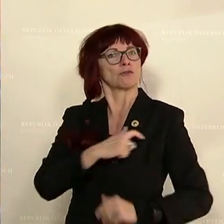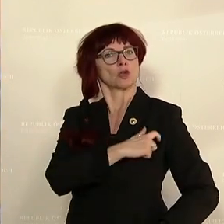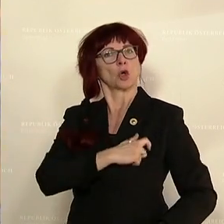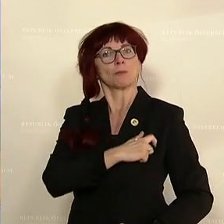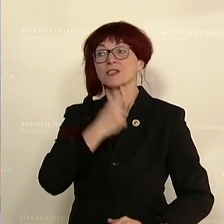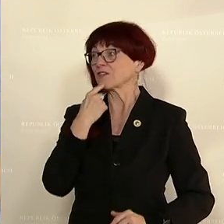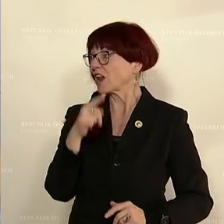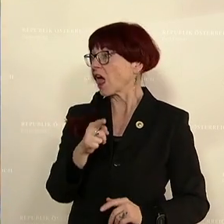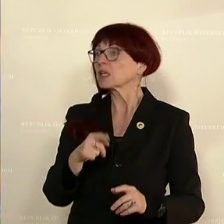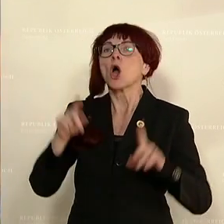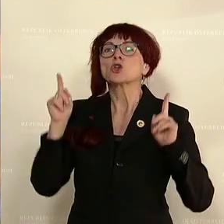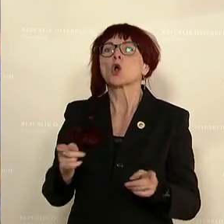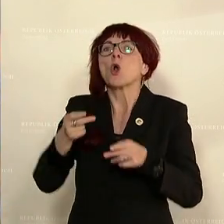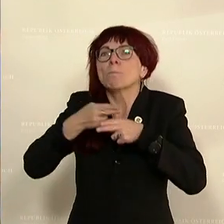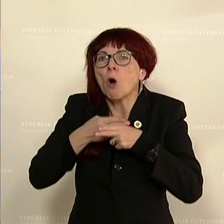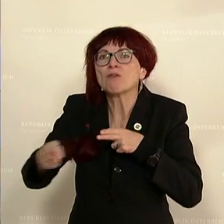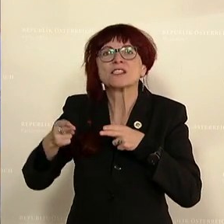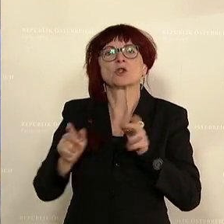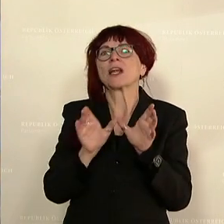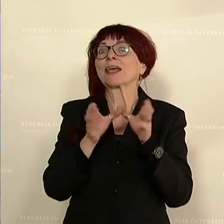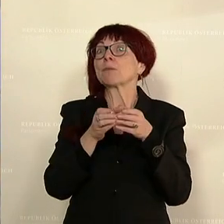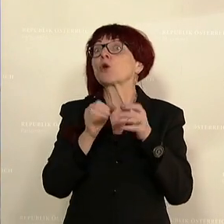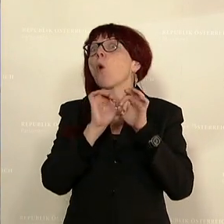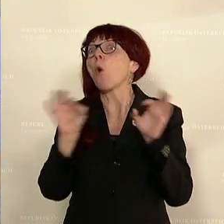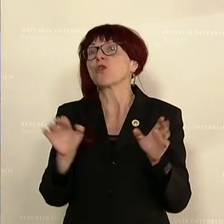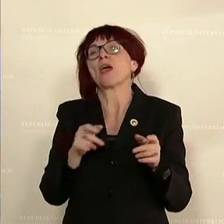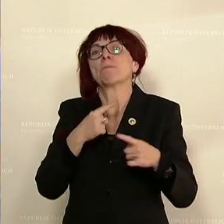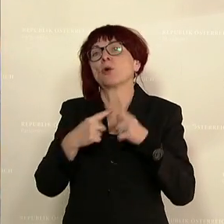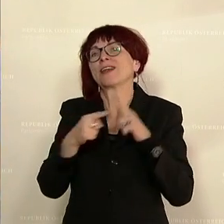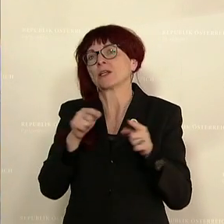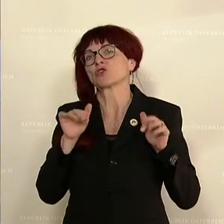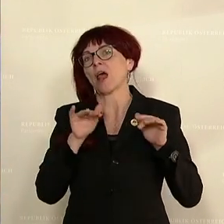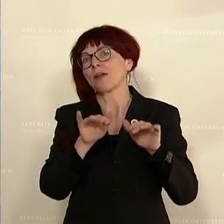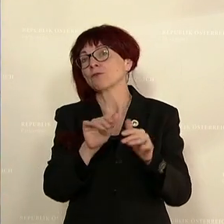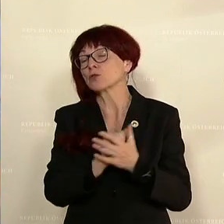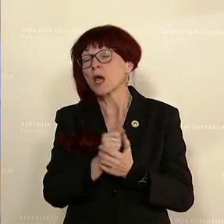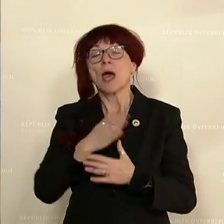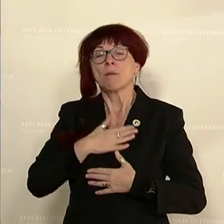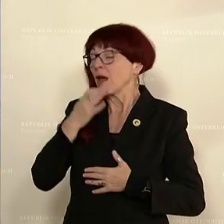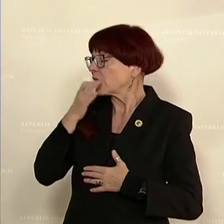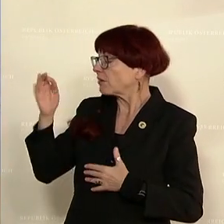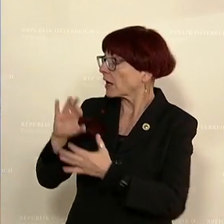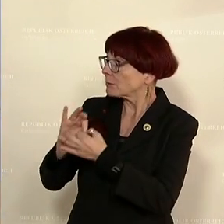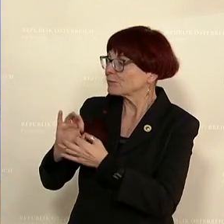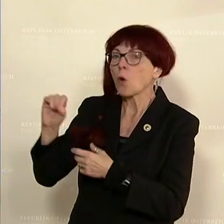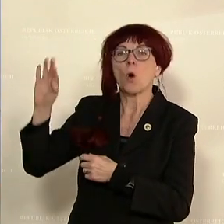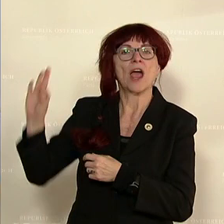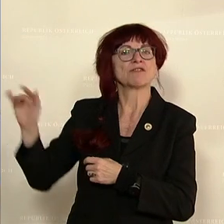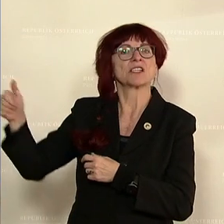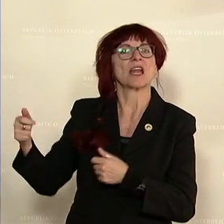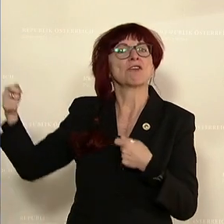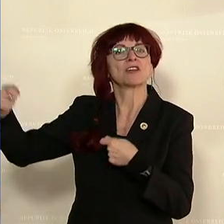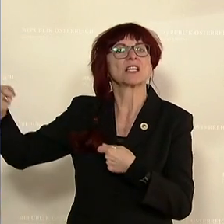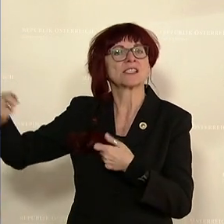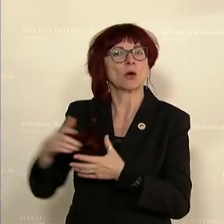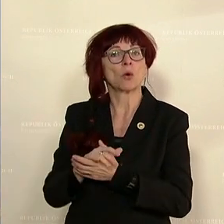agierende Gremien ohne politischen Einfluss. Meine Frage richtet sich aber an die Finanzierung des ORFs. Der Verfassungsgerichtshof hat ja auf Betreiben